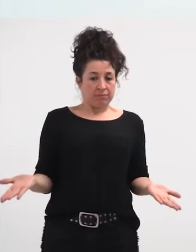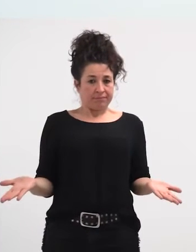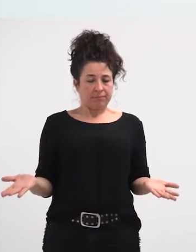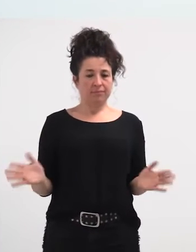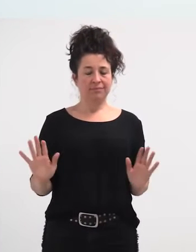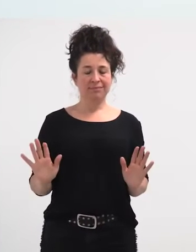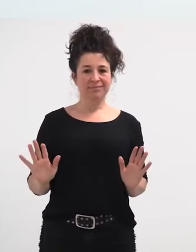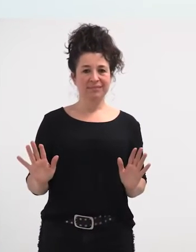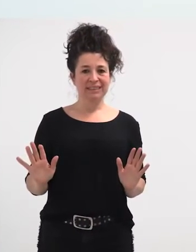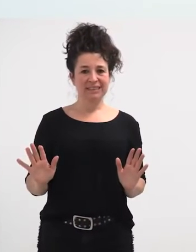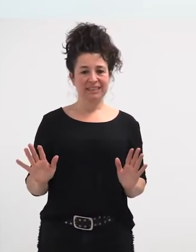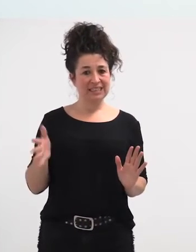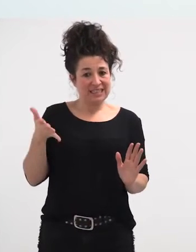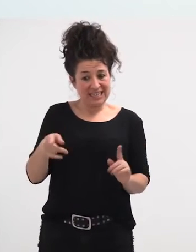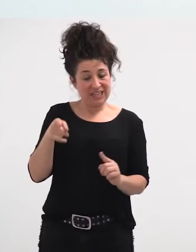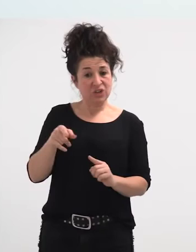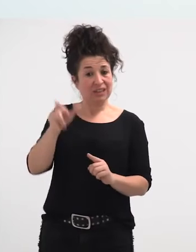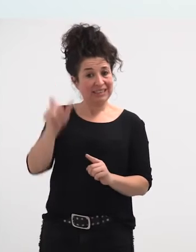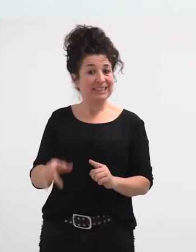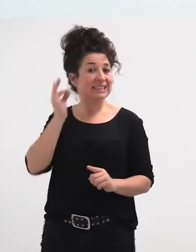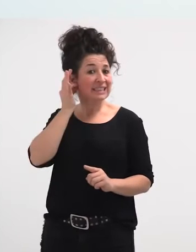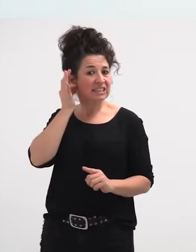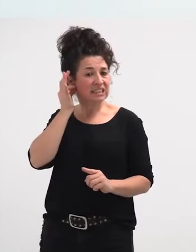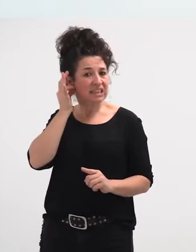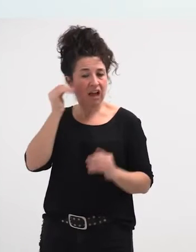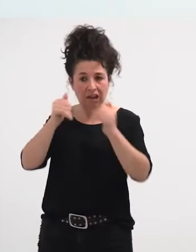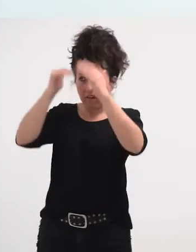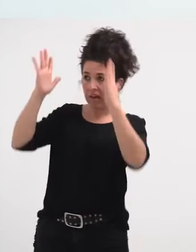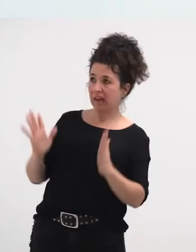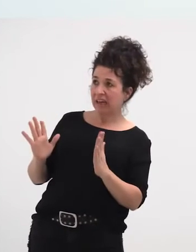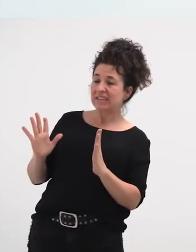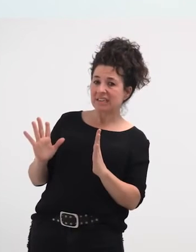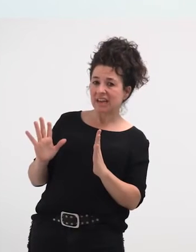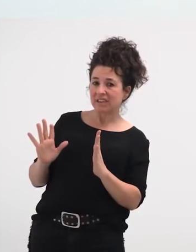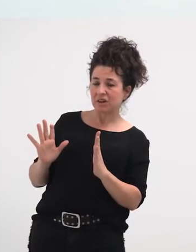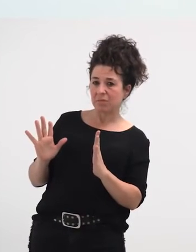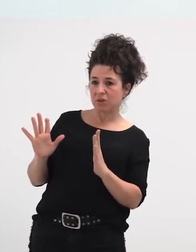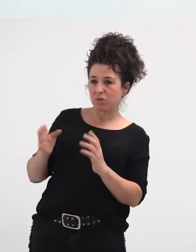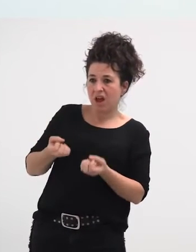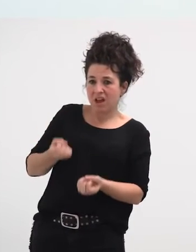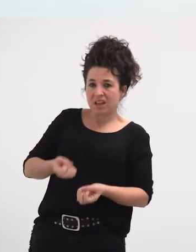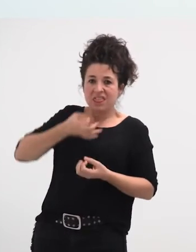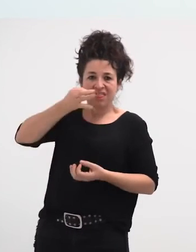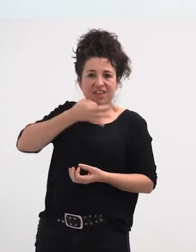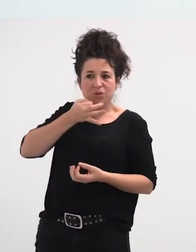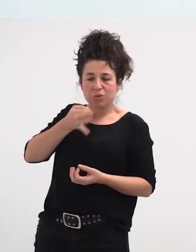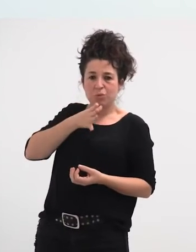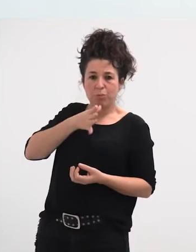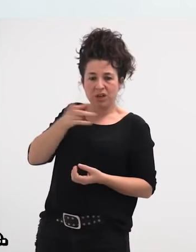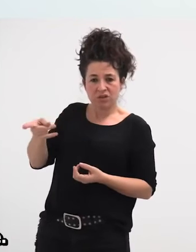hori da, berak, etxean, jasotako, konnotazio, errelato, eta, hoiek